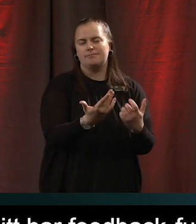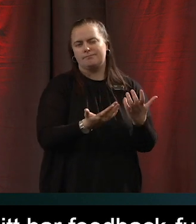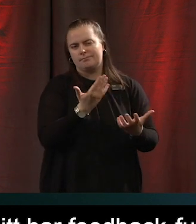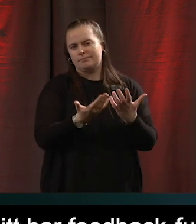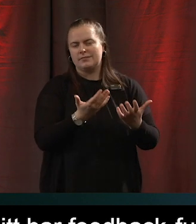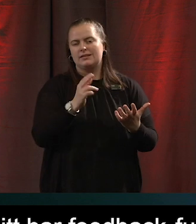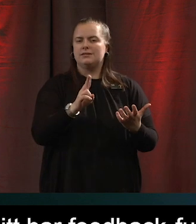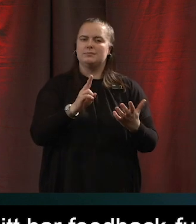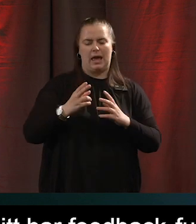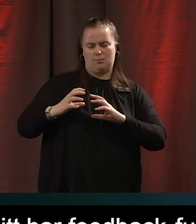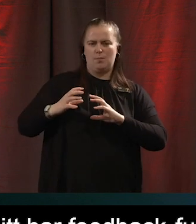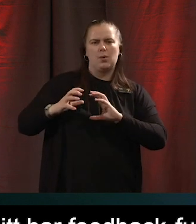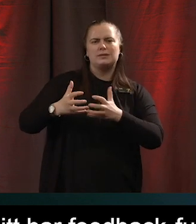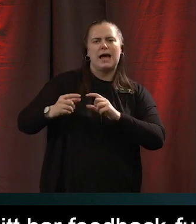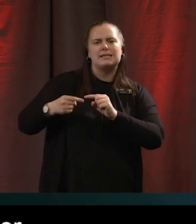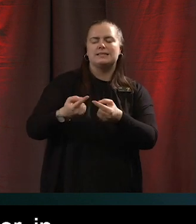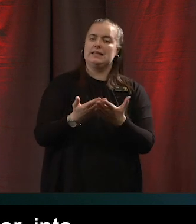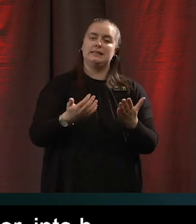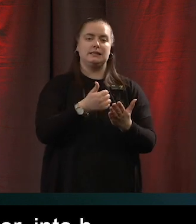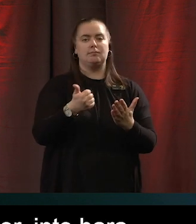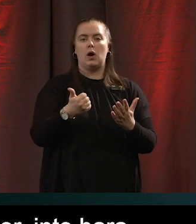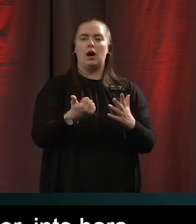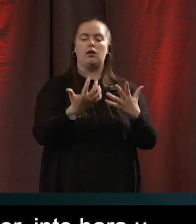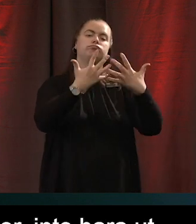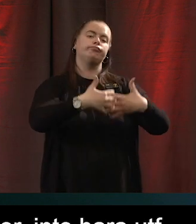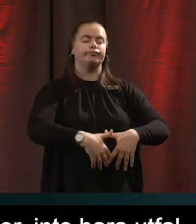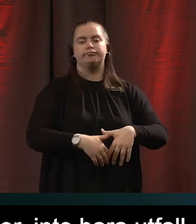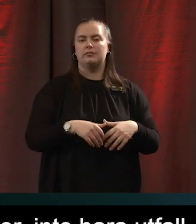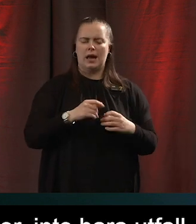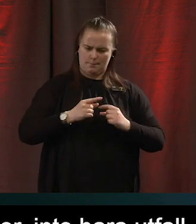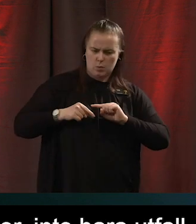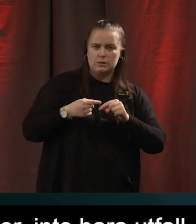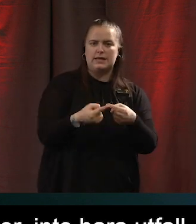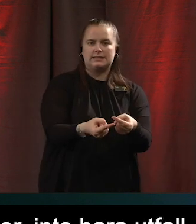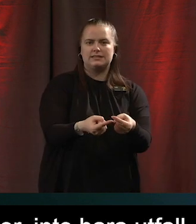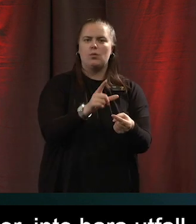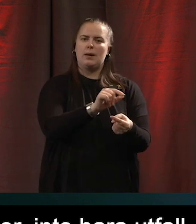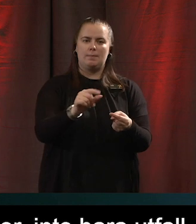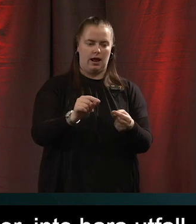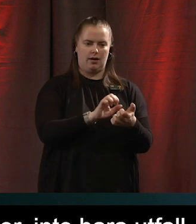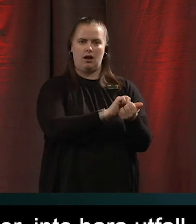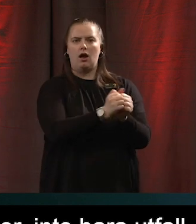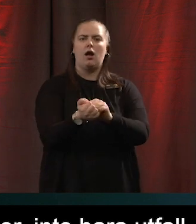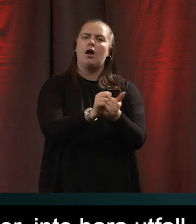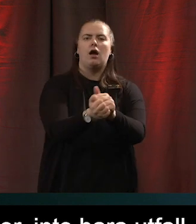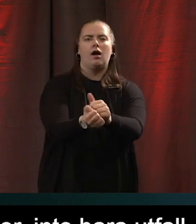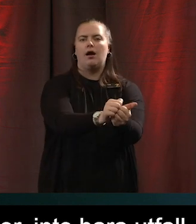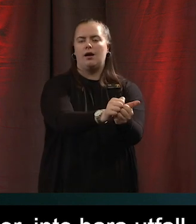design är ju inte bara ett utfall det är även en process och den processen görs ibland om flera gånger.